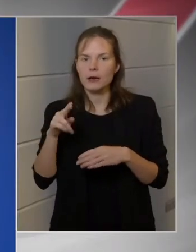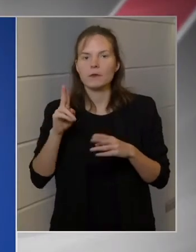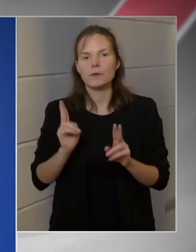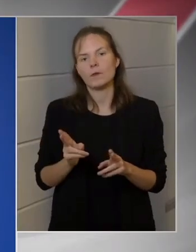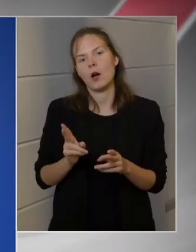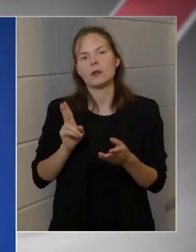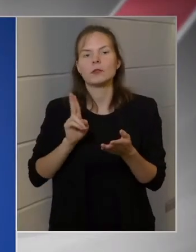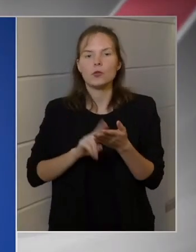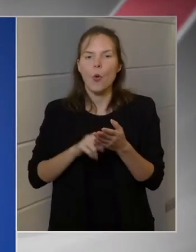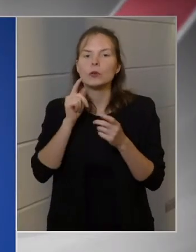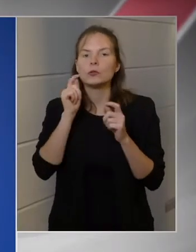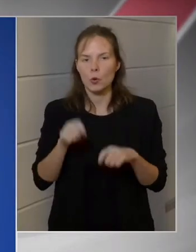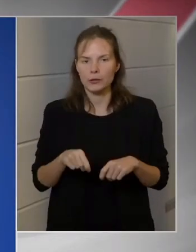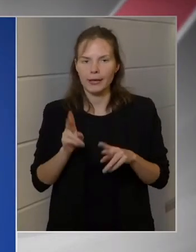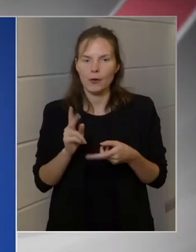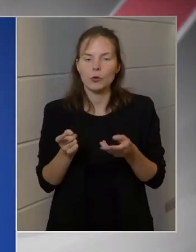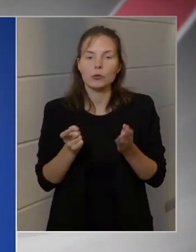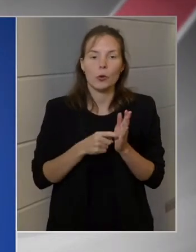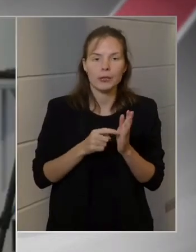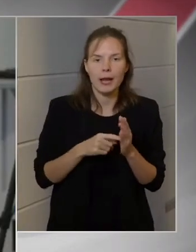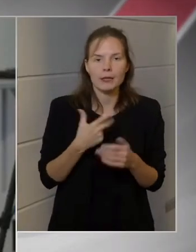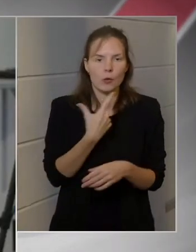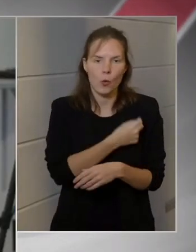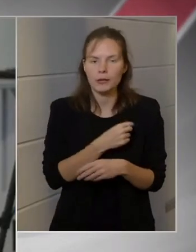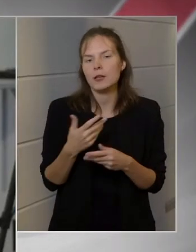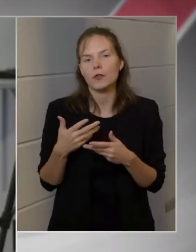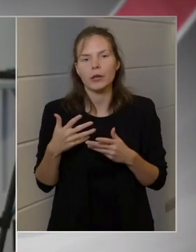-e a kötelező oltást vagy sem.